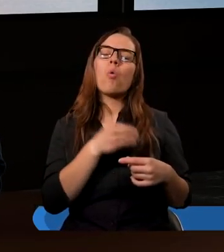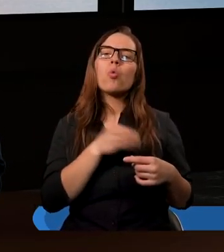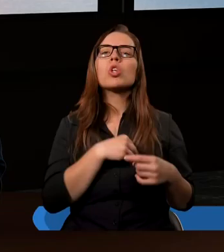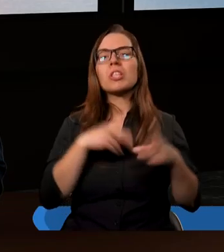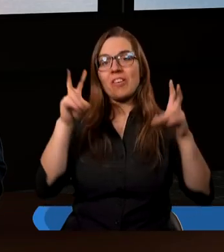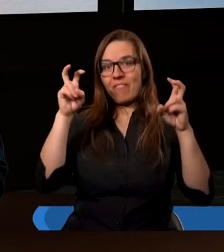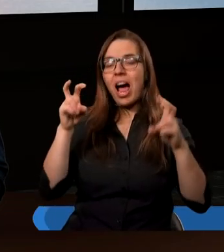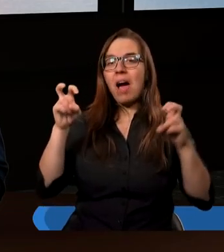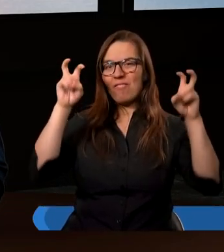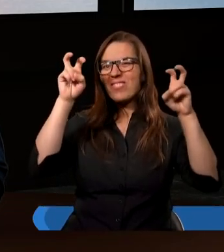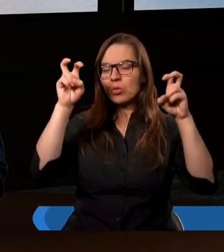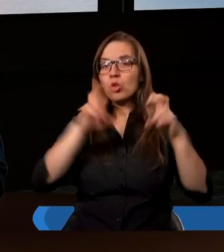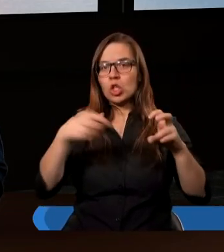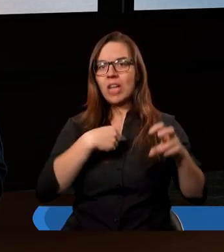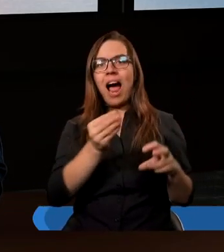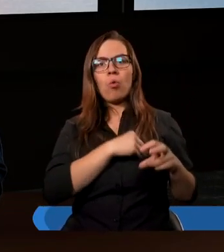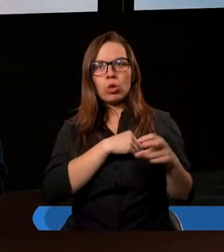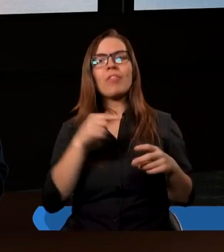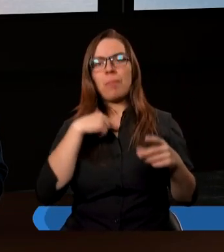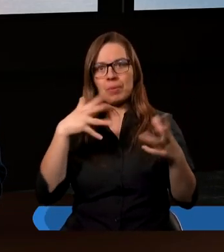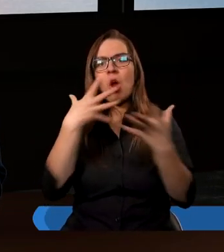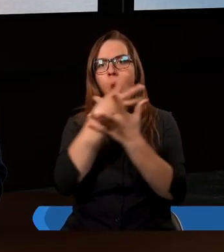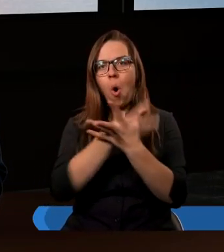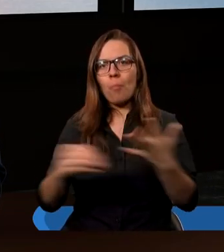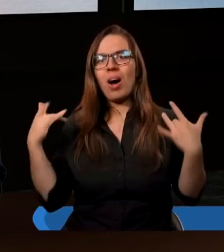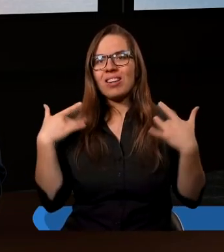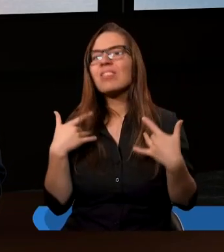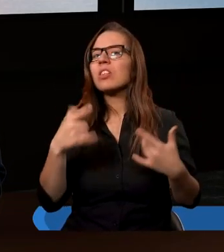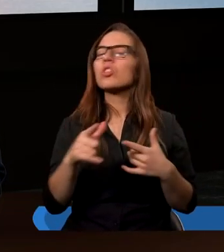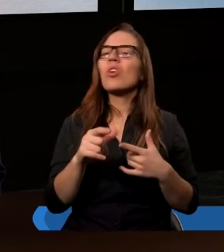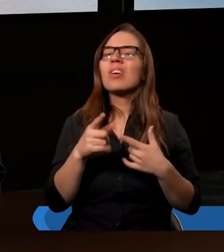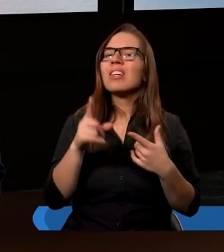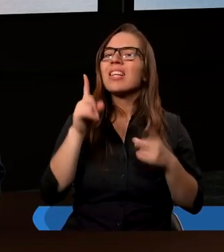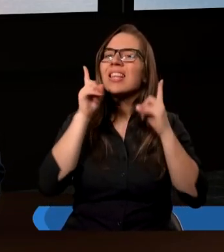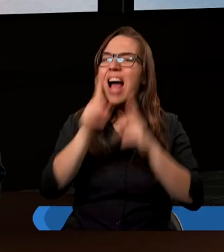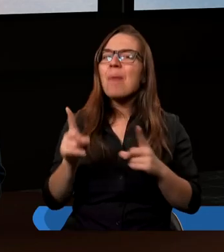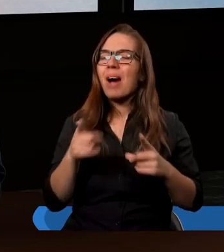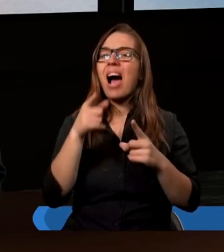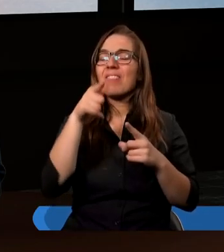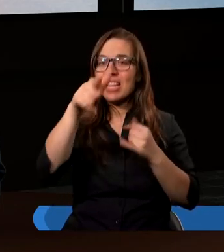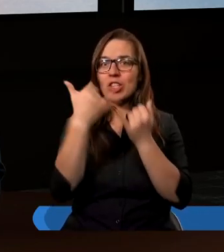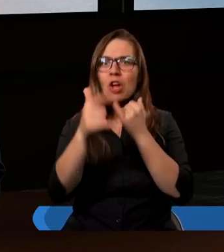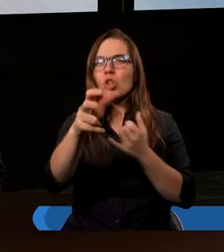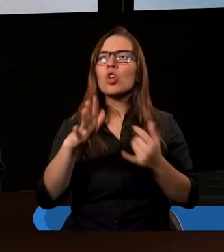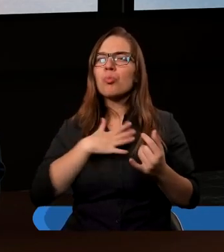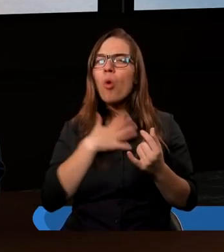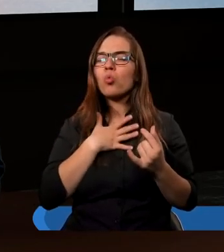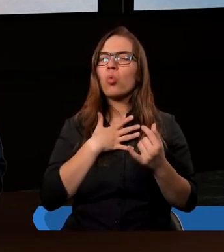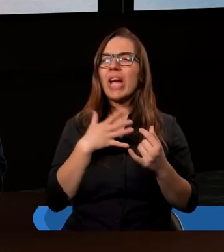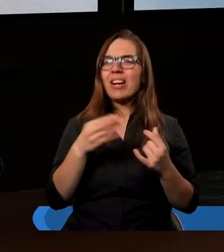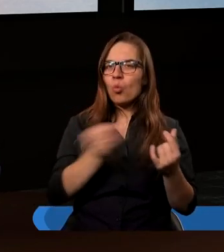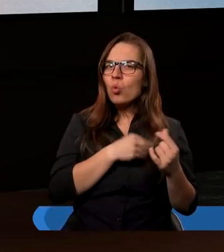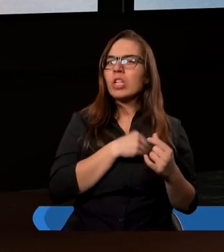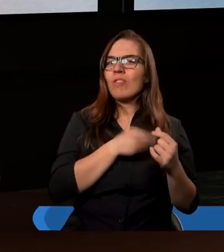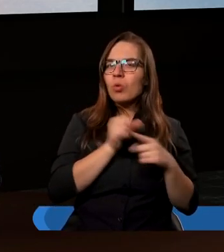mówiąc tak w przenośni, no to jeżeli będziemy tego Boga doświadczać codziennie, to naprawdę ta wiara będzie wzrastała. I za rok się zdziwimy,